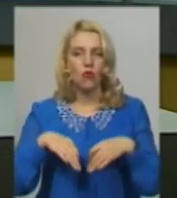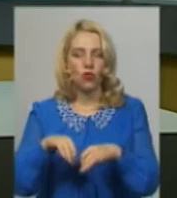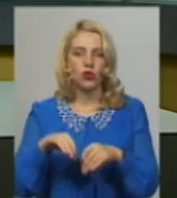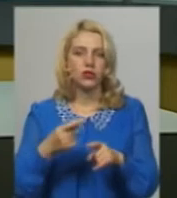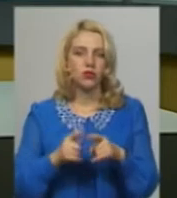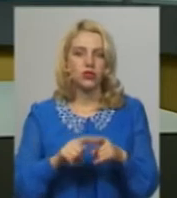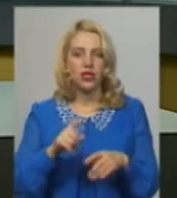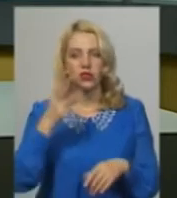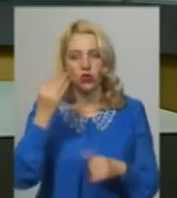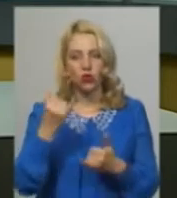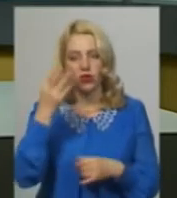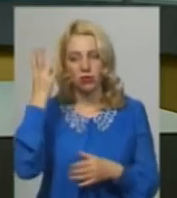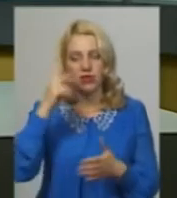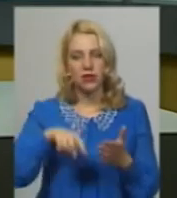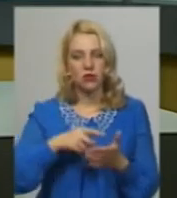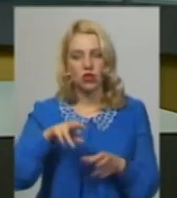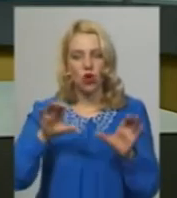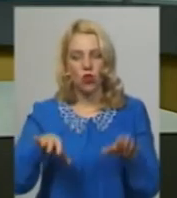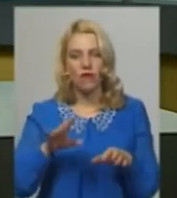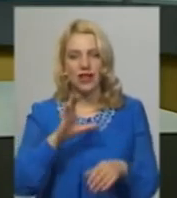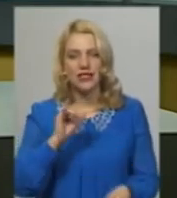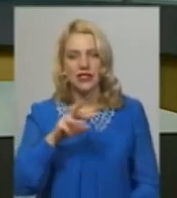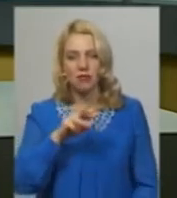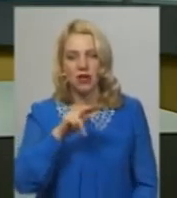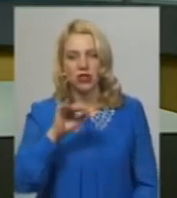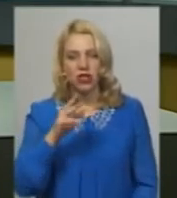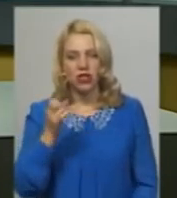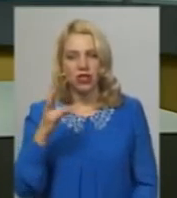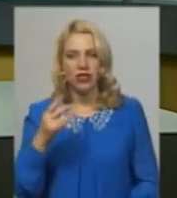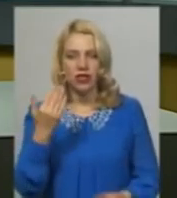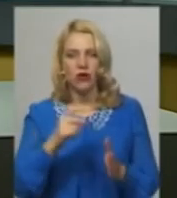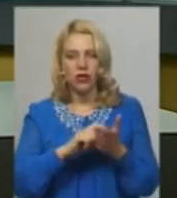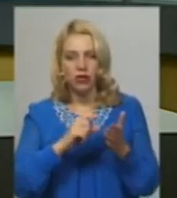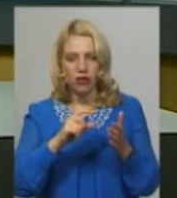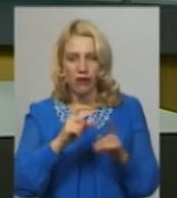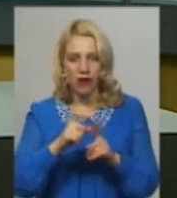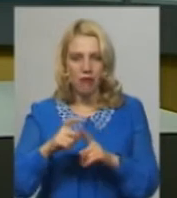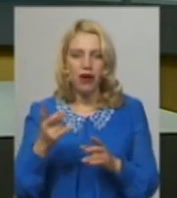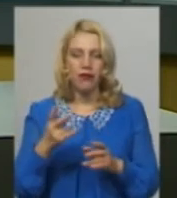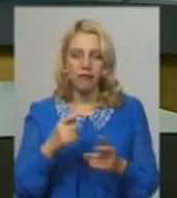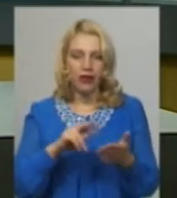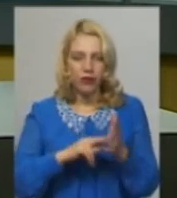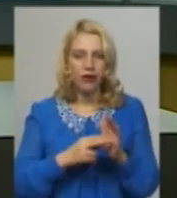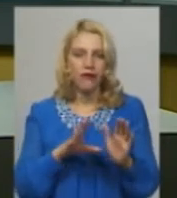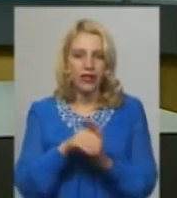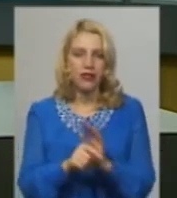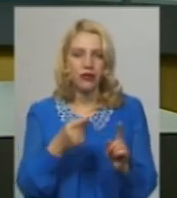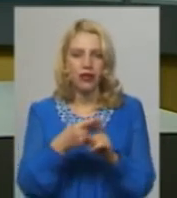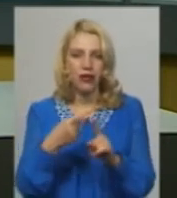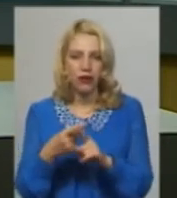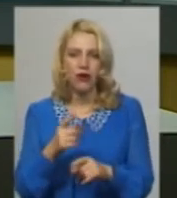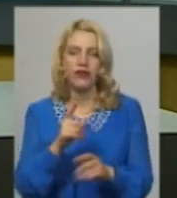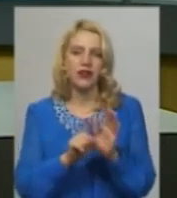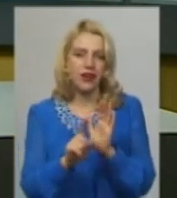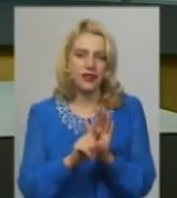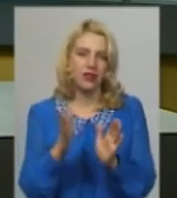сьогодні Хмельницький міський голова Олександр Семчишин, за його словами, планують вести кілька додаткових спецрейсів, які курсуватимуть у звичному